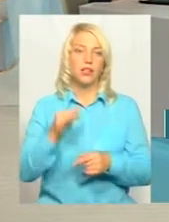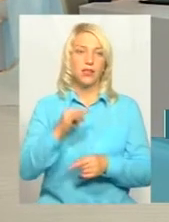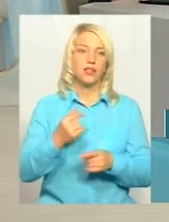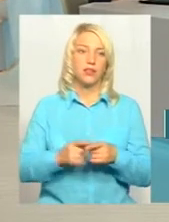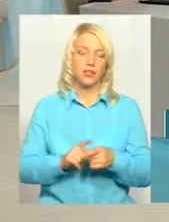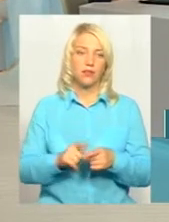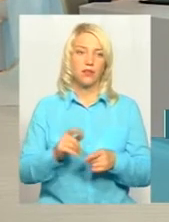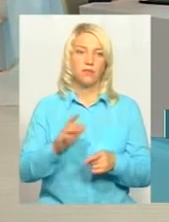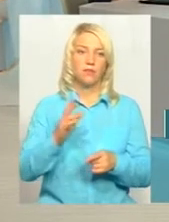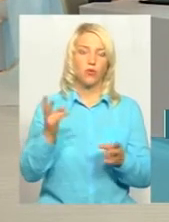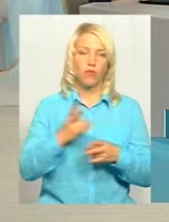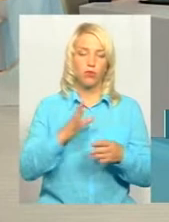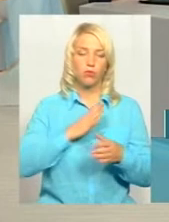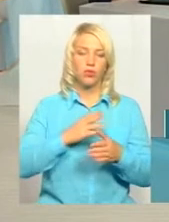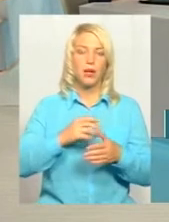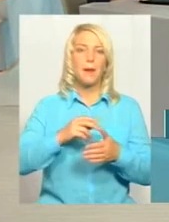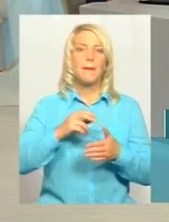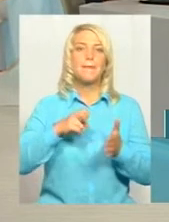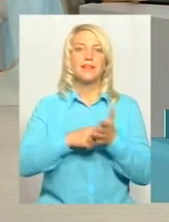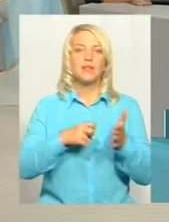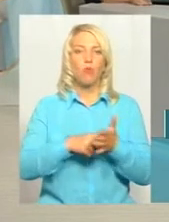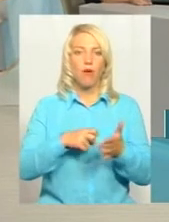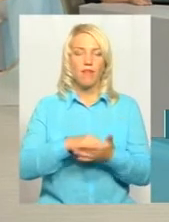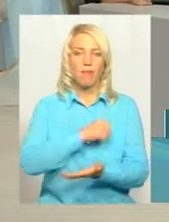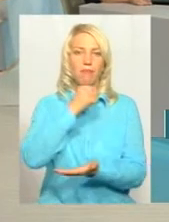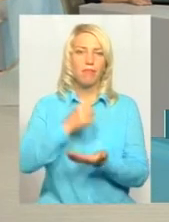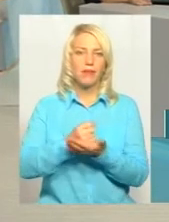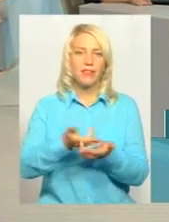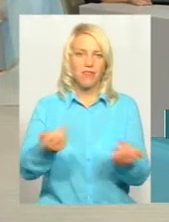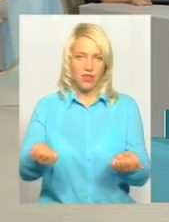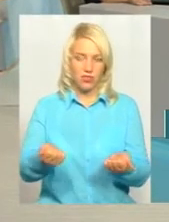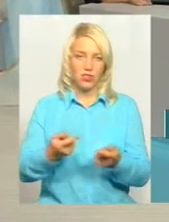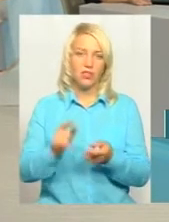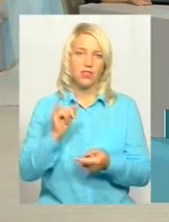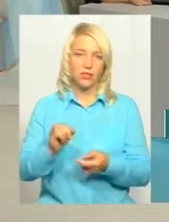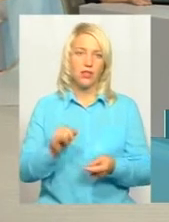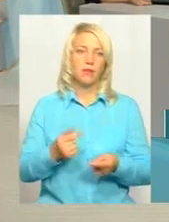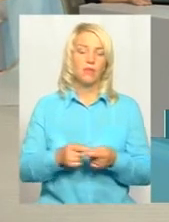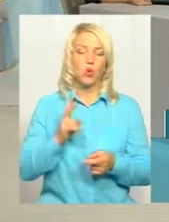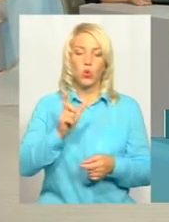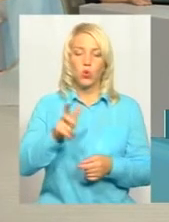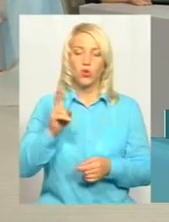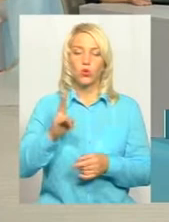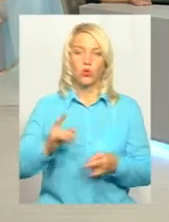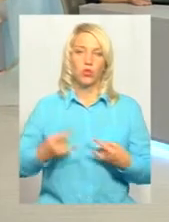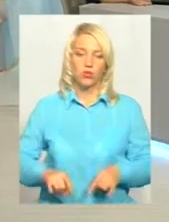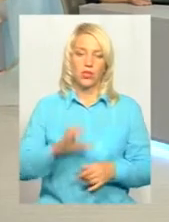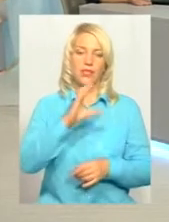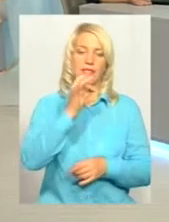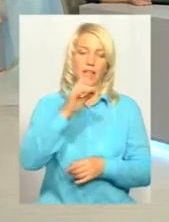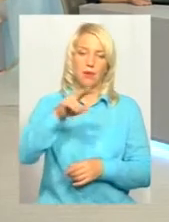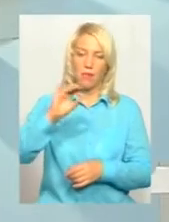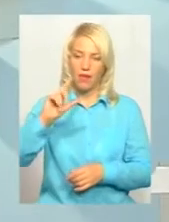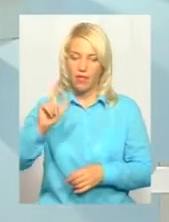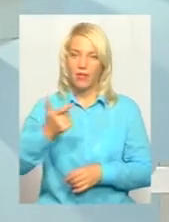але дещо зараз має бути письмове підтвердження, тому матері, які народили, оцей перехідний період з серпня на вересень, я думаю, що вони отримують